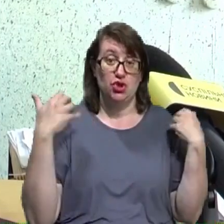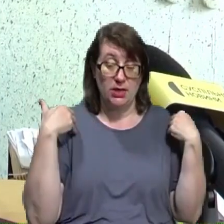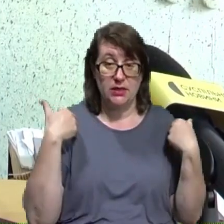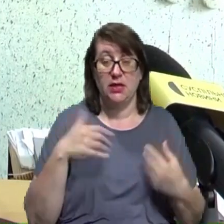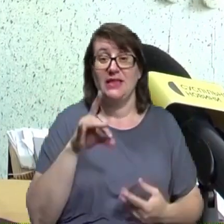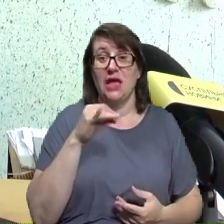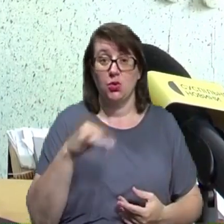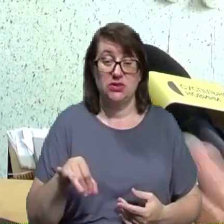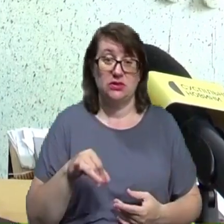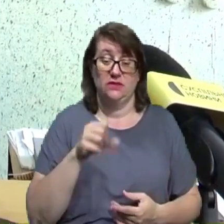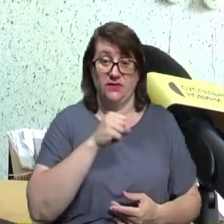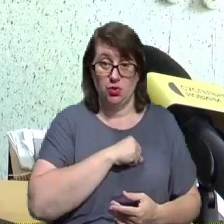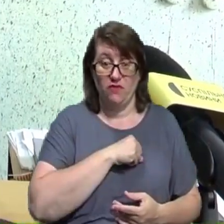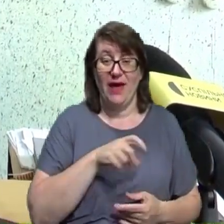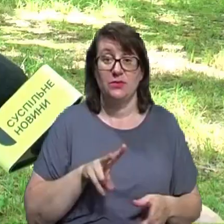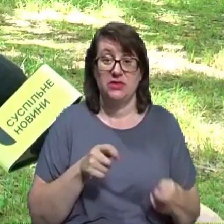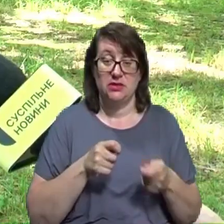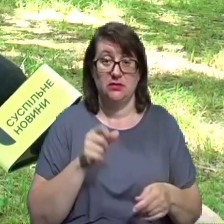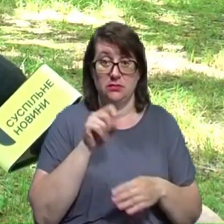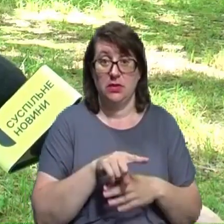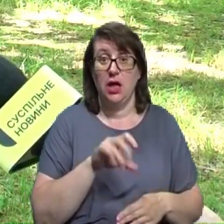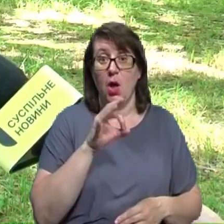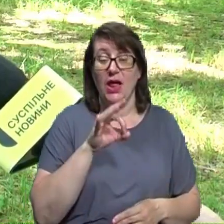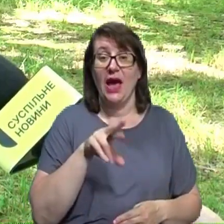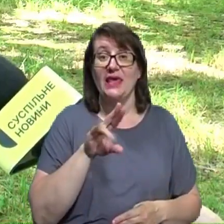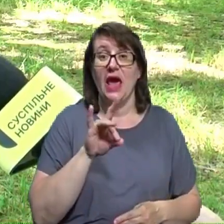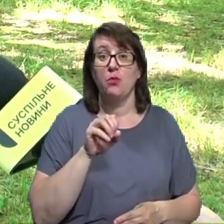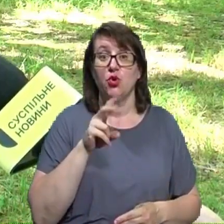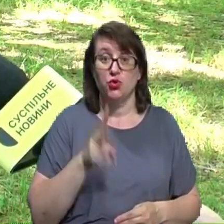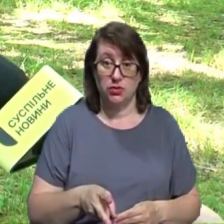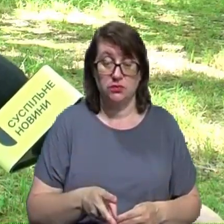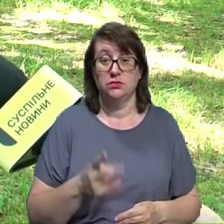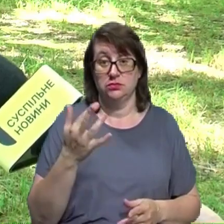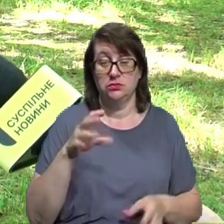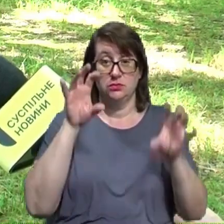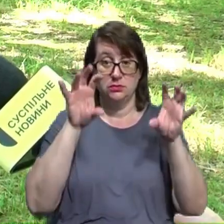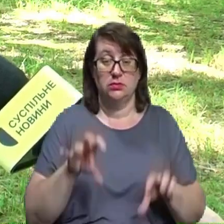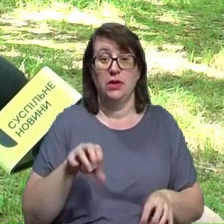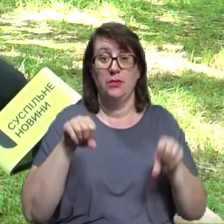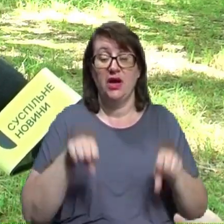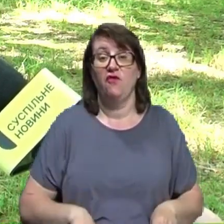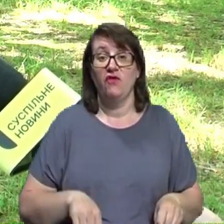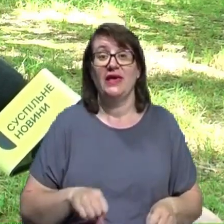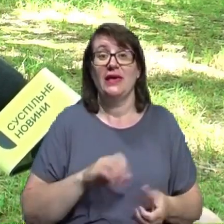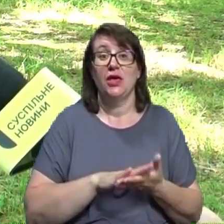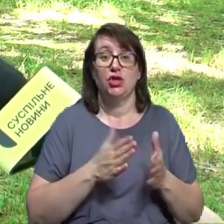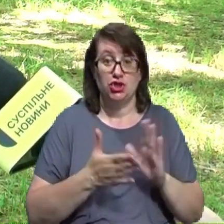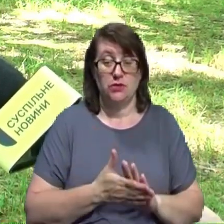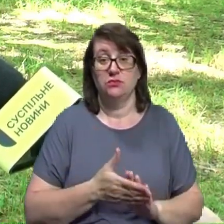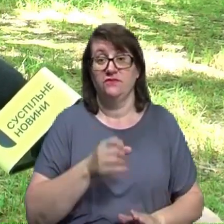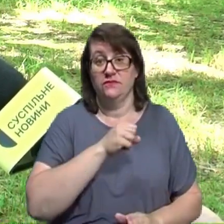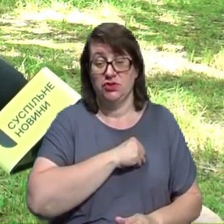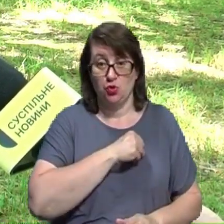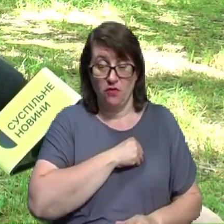адміністрації призначили Олега Єрмолюка. Оскільки по закону про правовий режим воєнного стану саме він безпосередньо